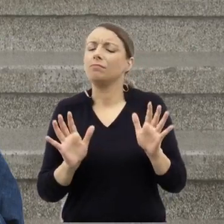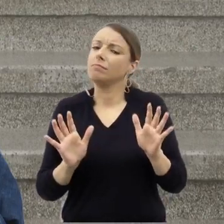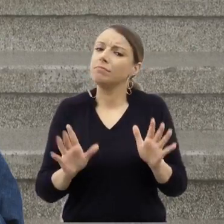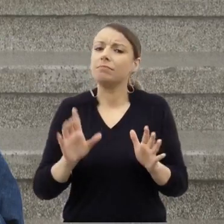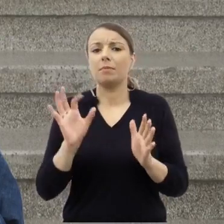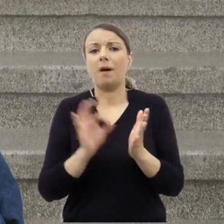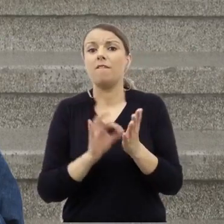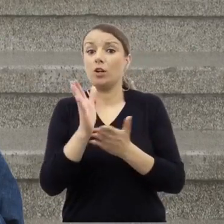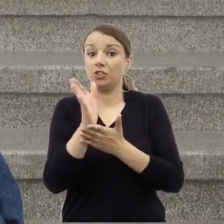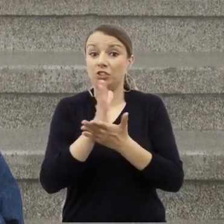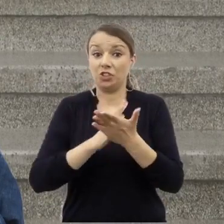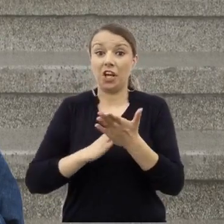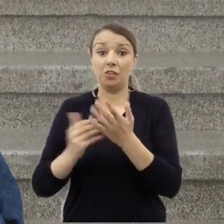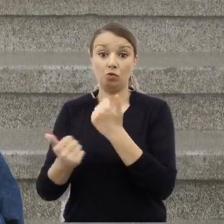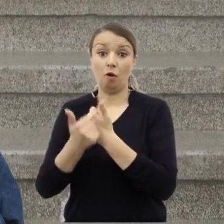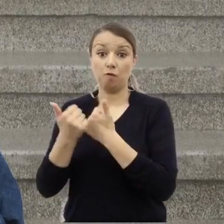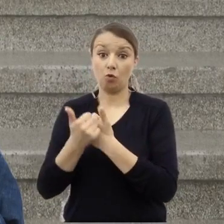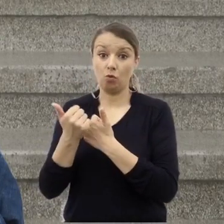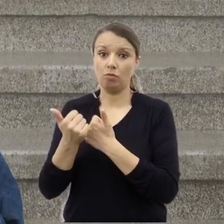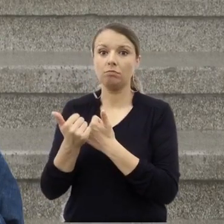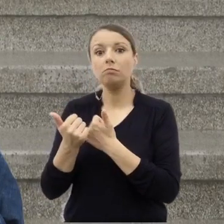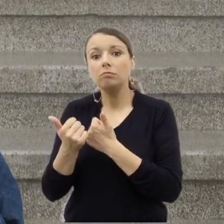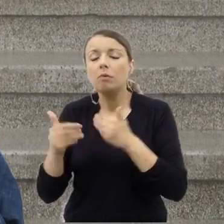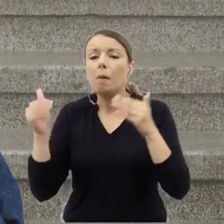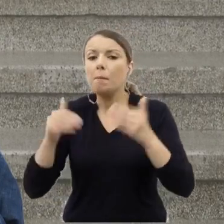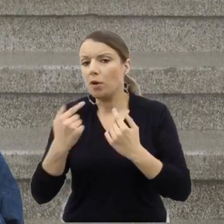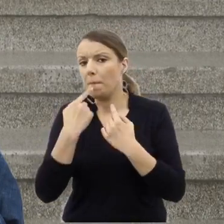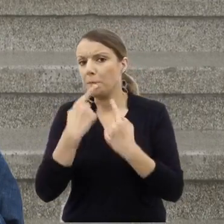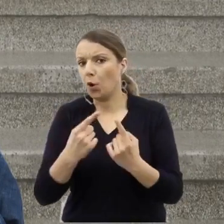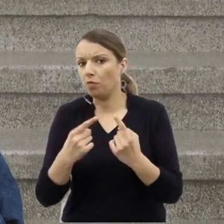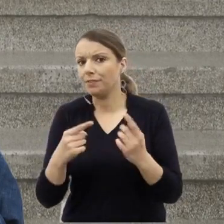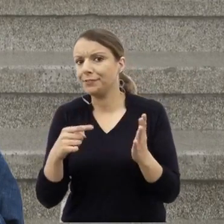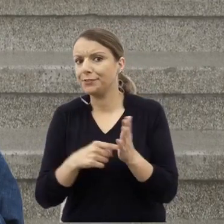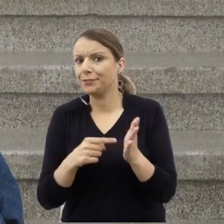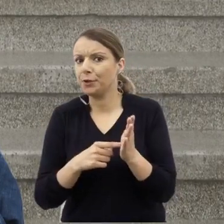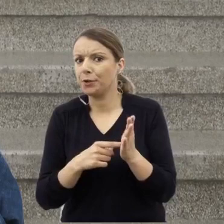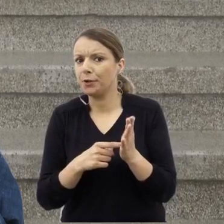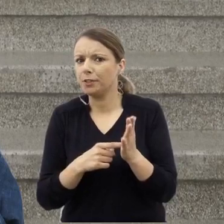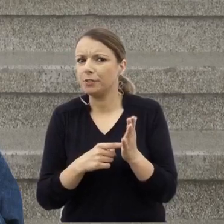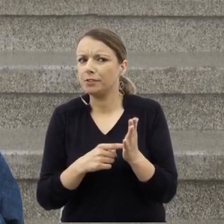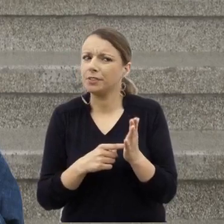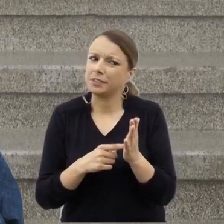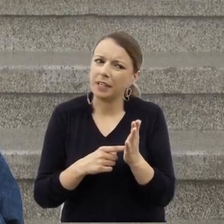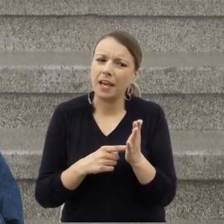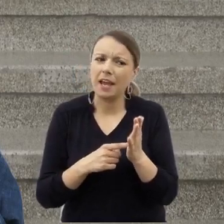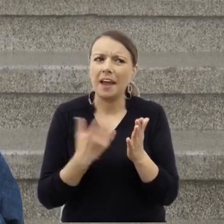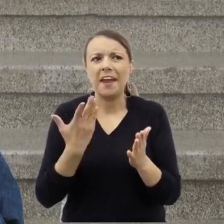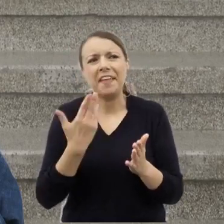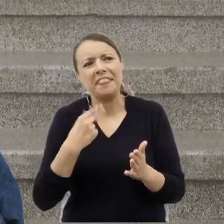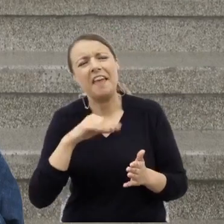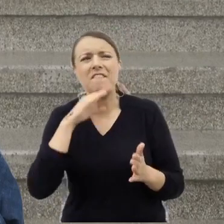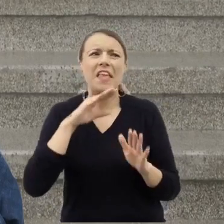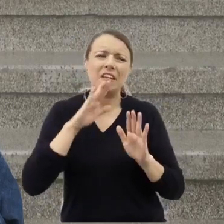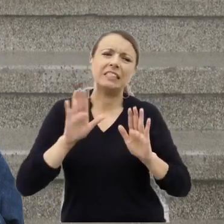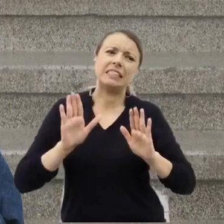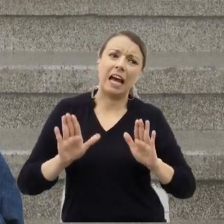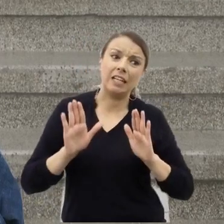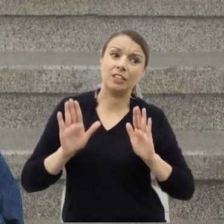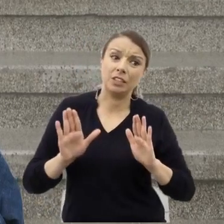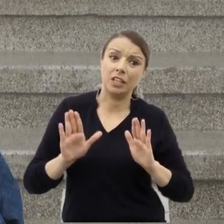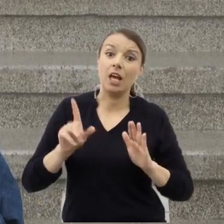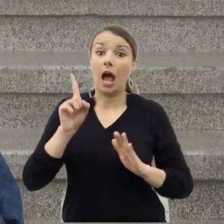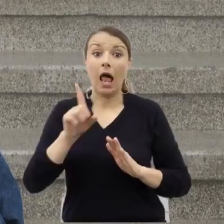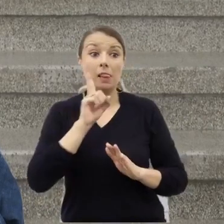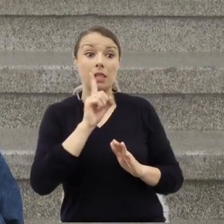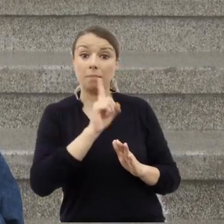dowodów można zakwalifikować jako niewystarczające, ale pozostałe były